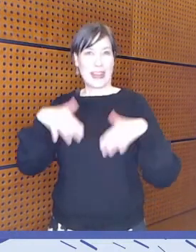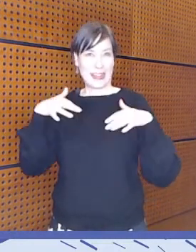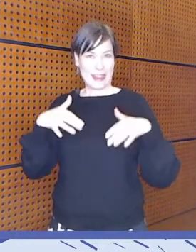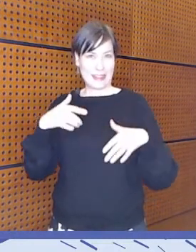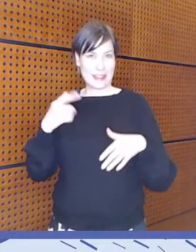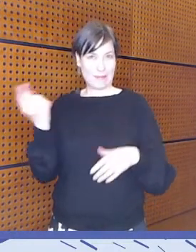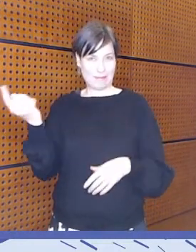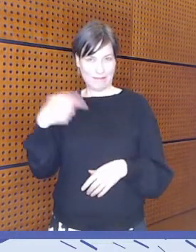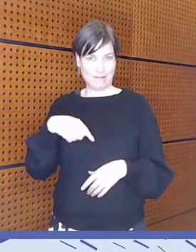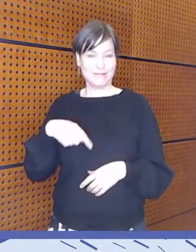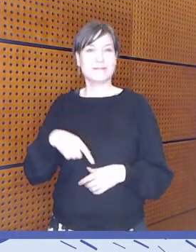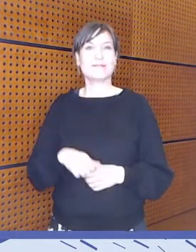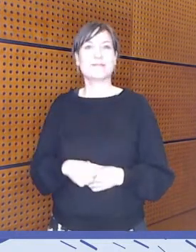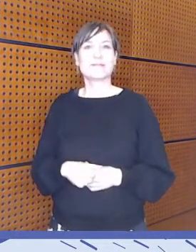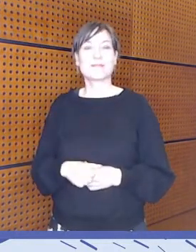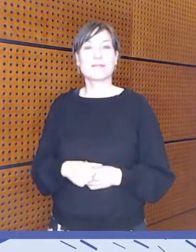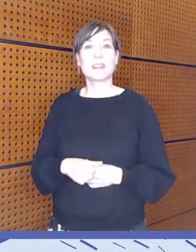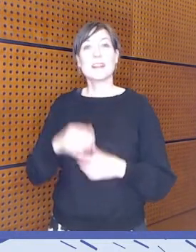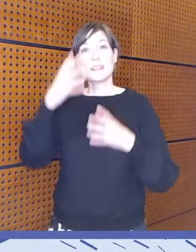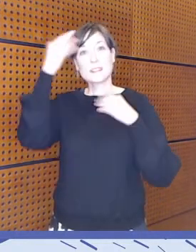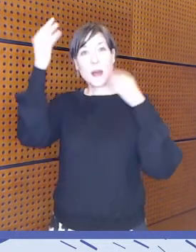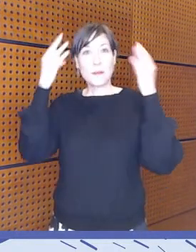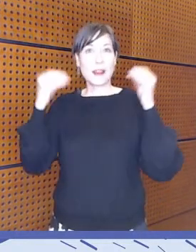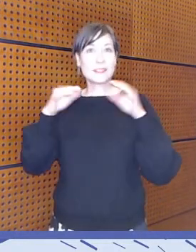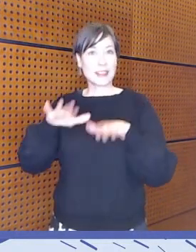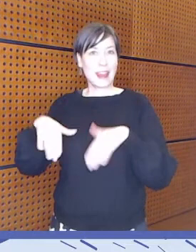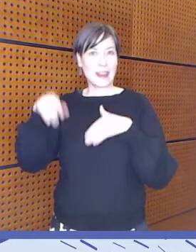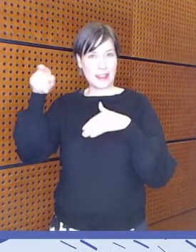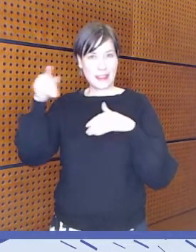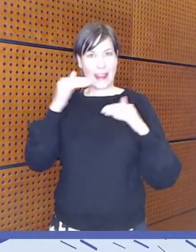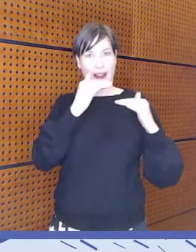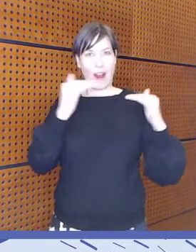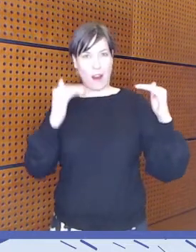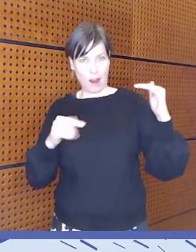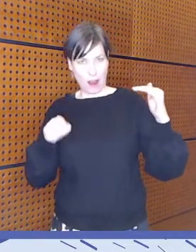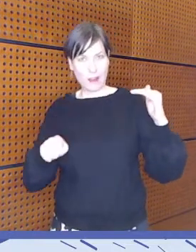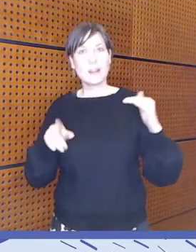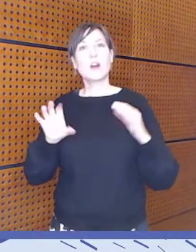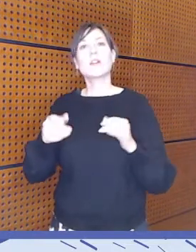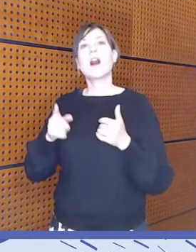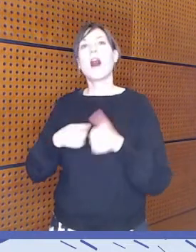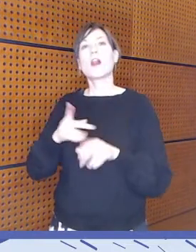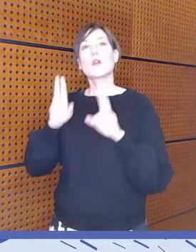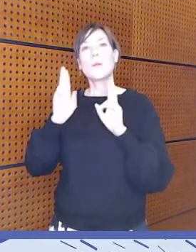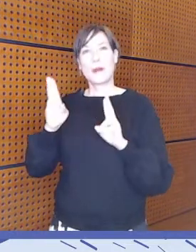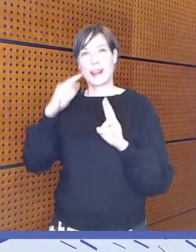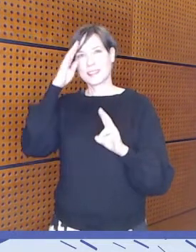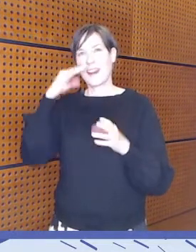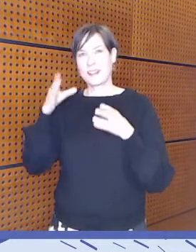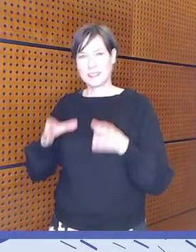ja saamelaiskäräjien alaisuudessa toimii tämmönen alkuperäiskansojen